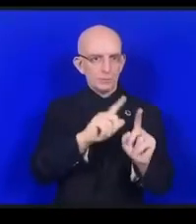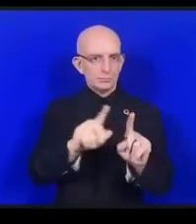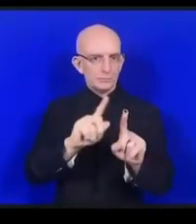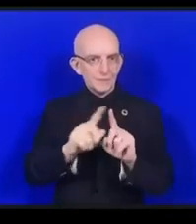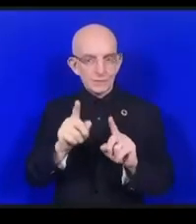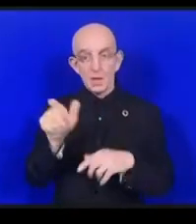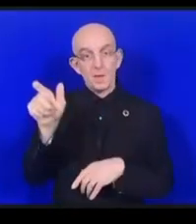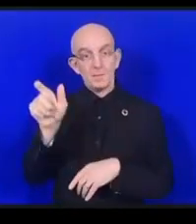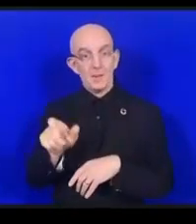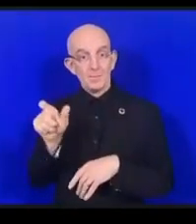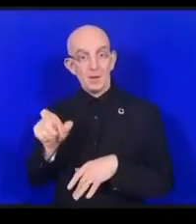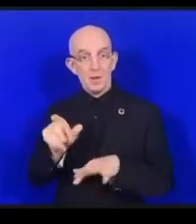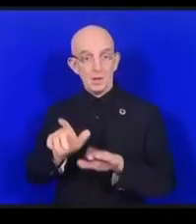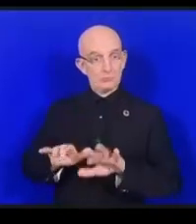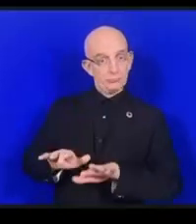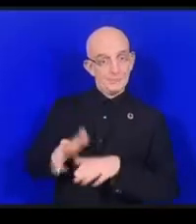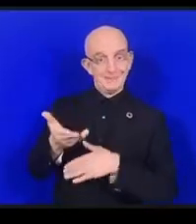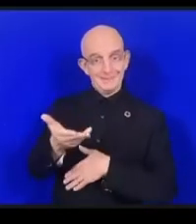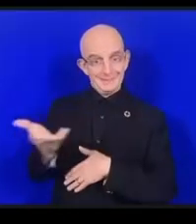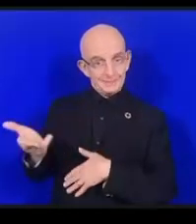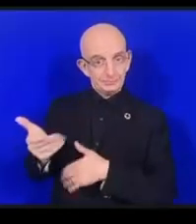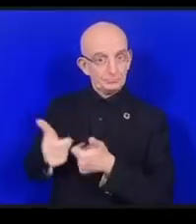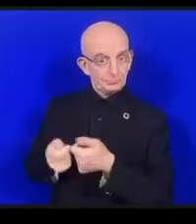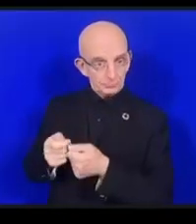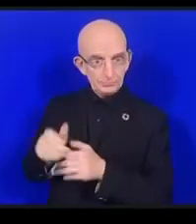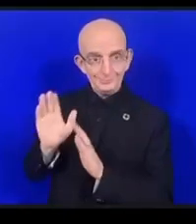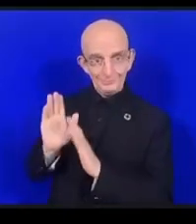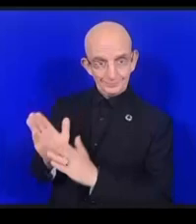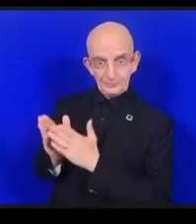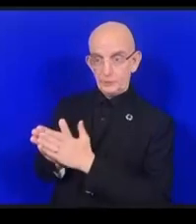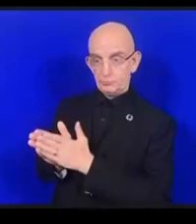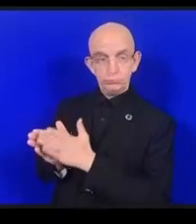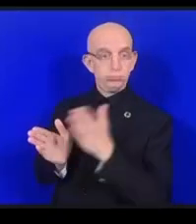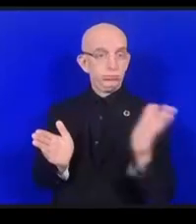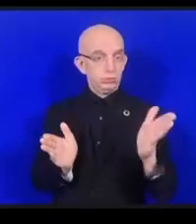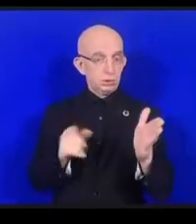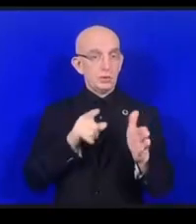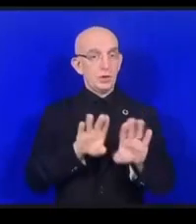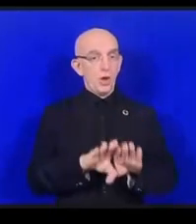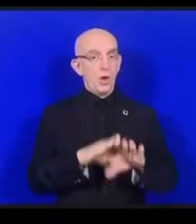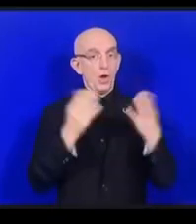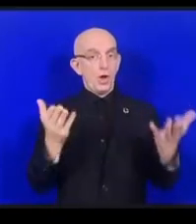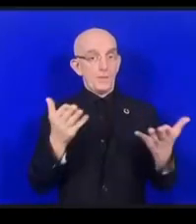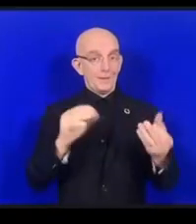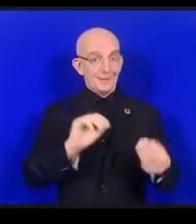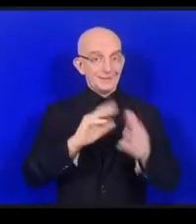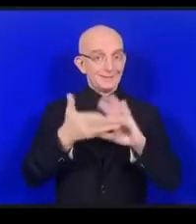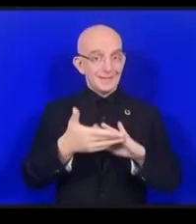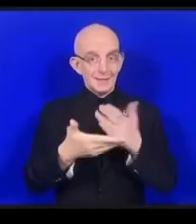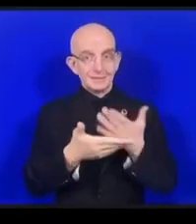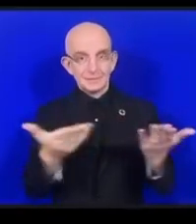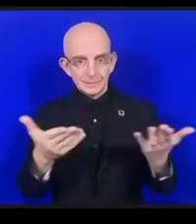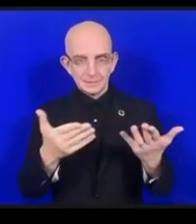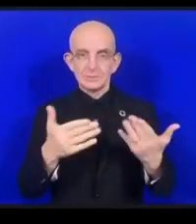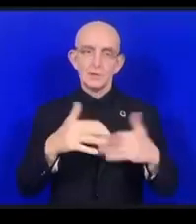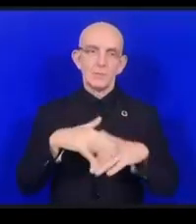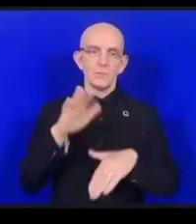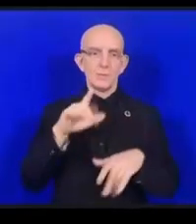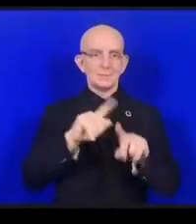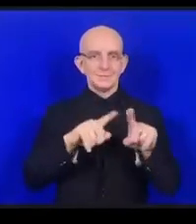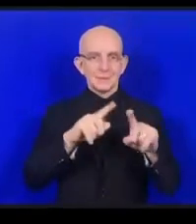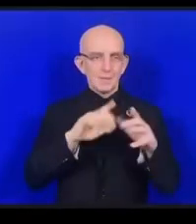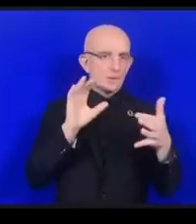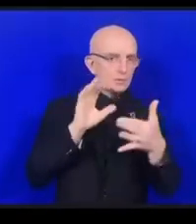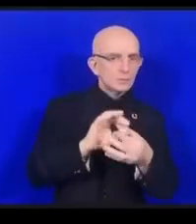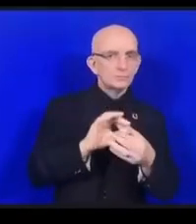走っていますつまりそういったトレフィックが主体ですしかし産業用のIoTというのはツ